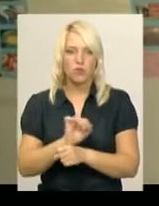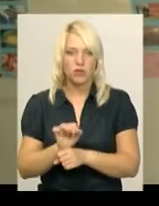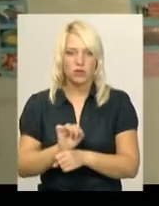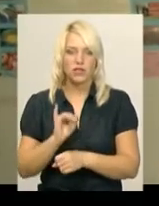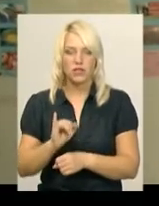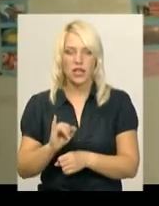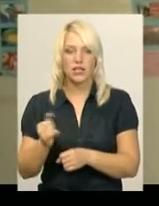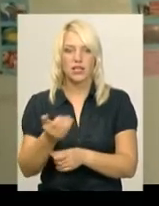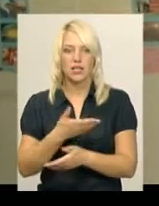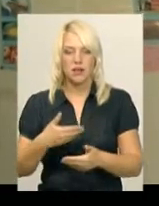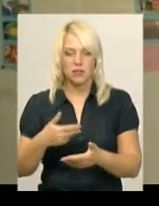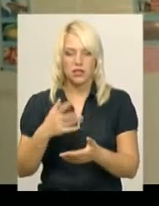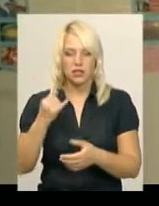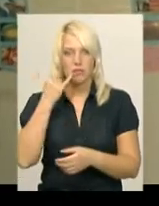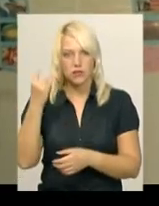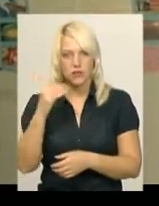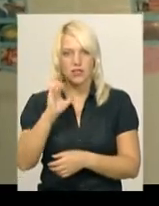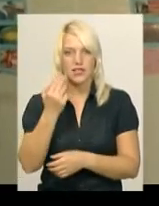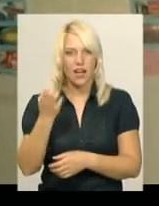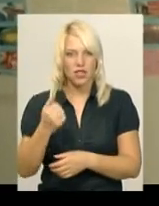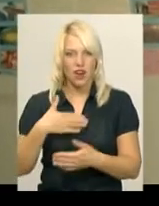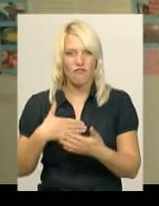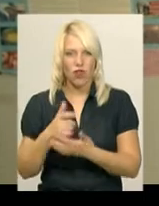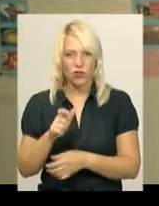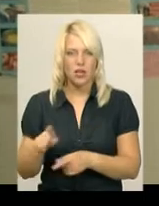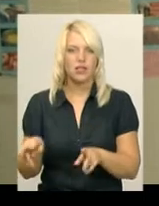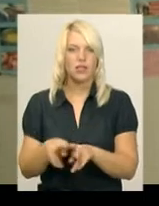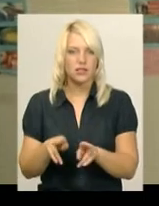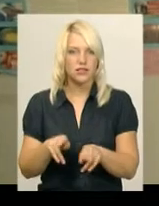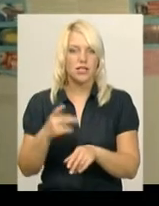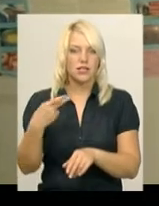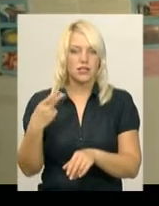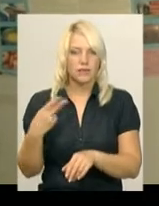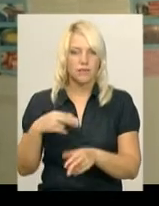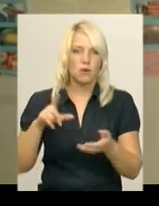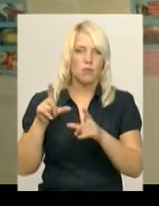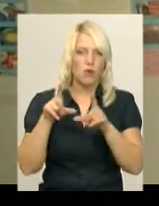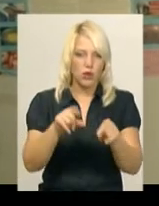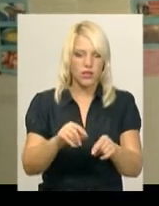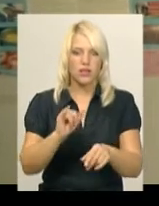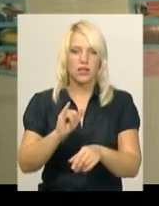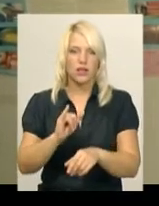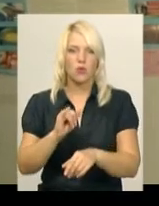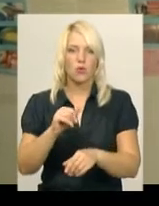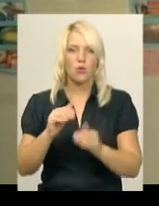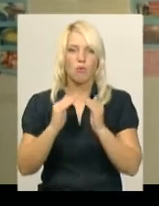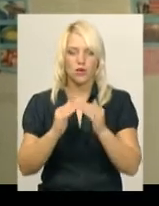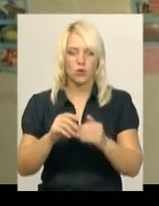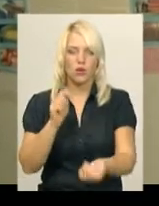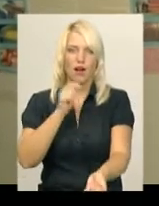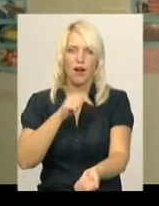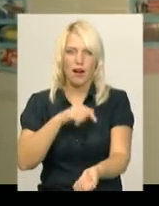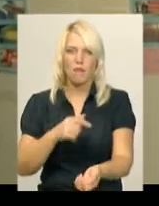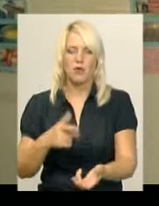посадили ще до одного волонтера, Главінського Саши, і поїхали разом з ним в притулок, поставили крапельницю, зробили